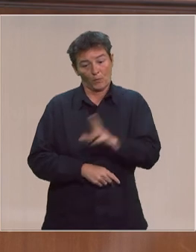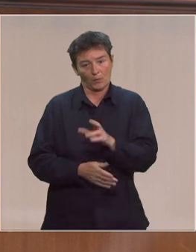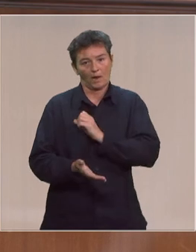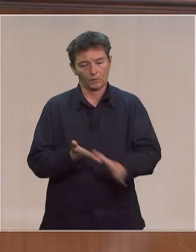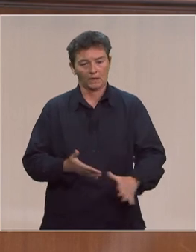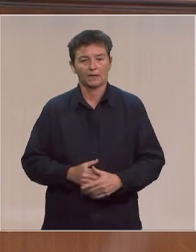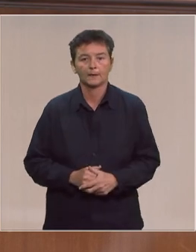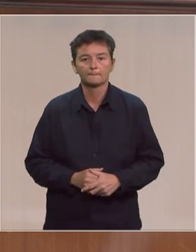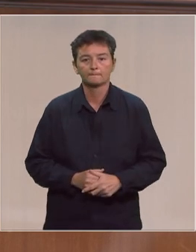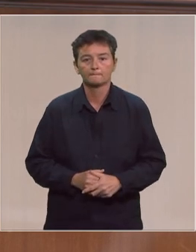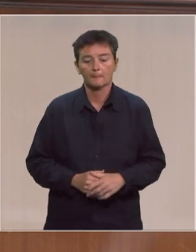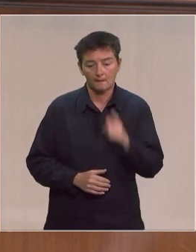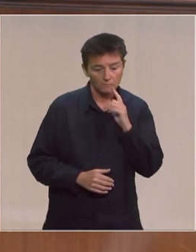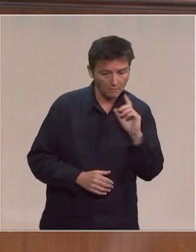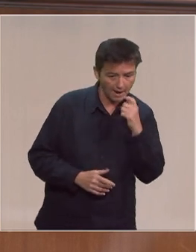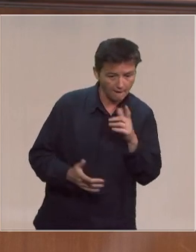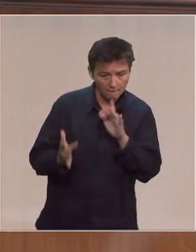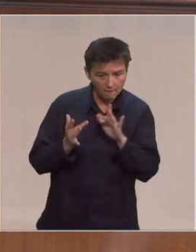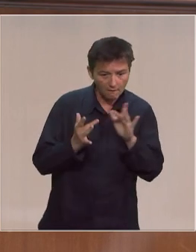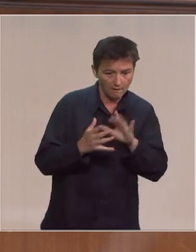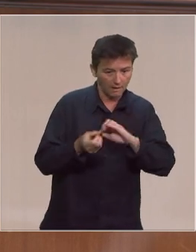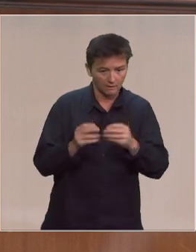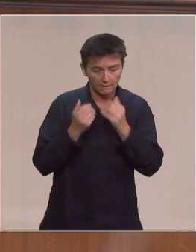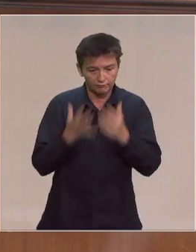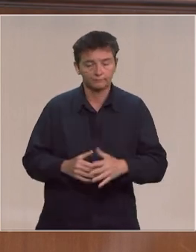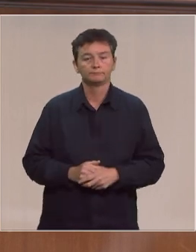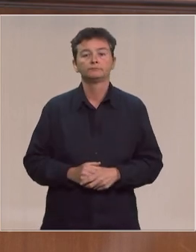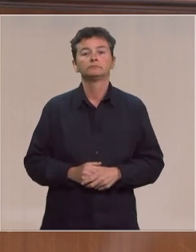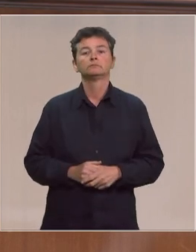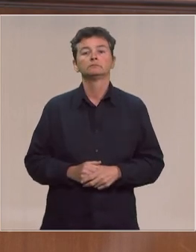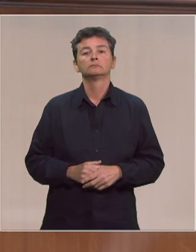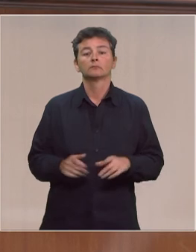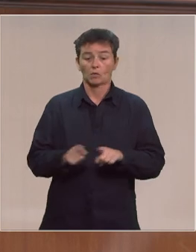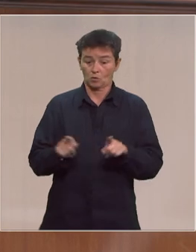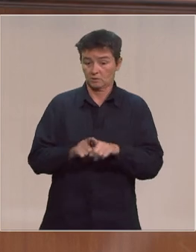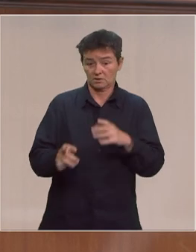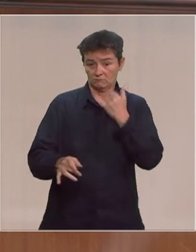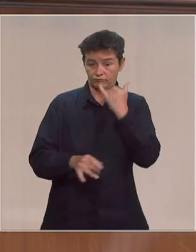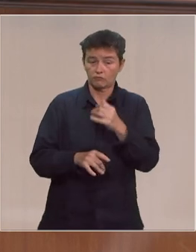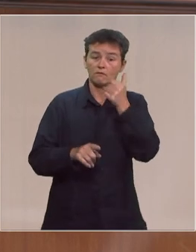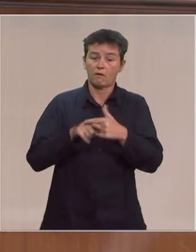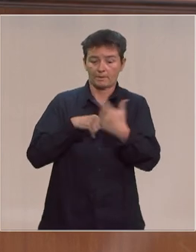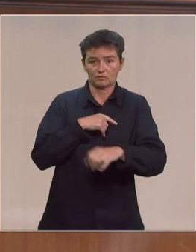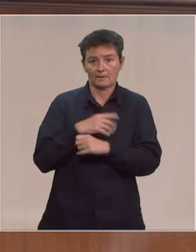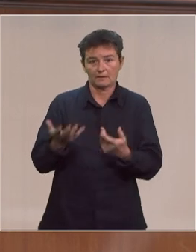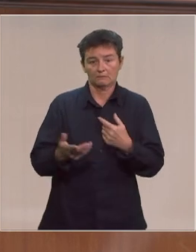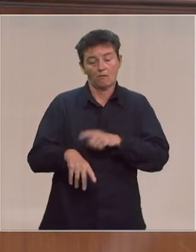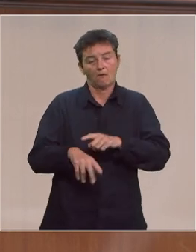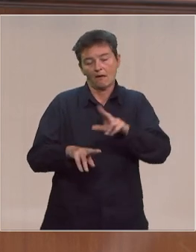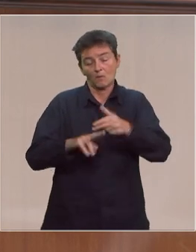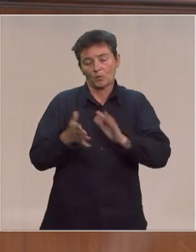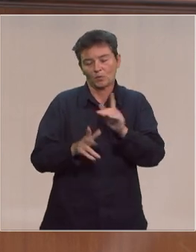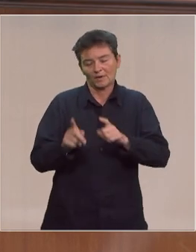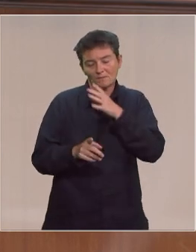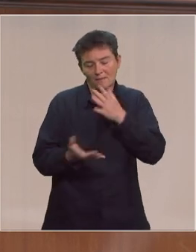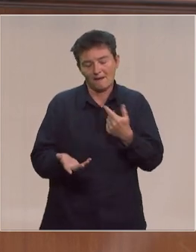par la famille aux élèves que nous n'arrivons pas à atteindre par Internet c'est aussi le coup de fil hebdomadaire je n pas le temps de répondre à l'ensemble de votre question